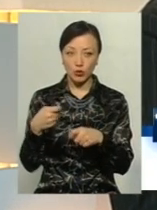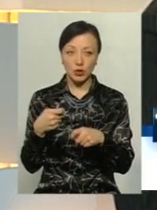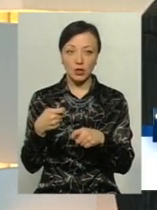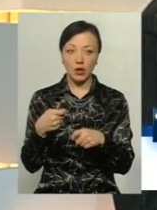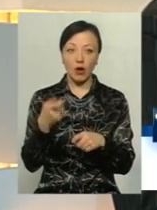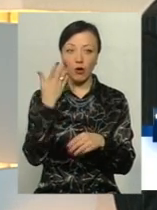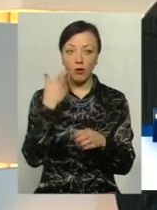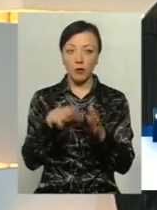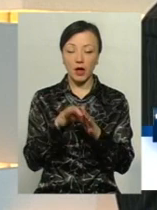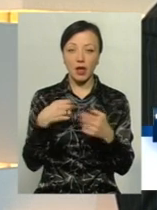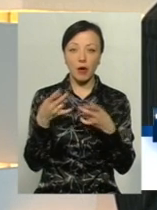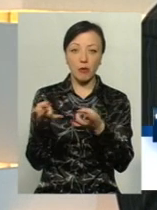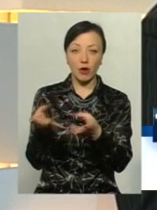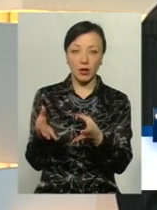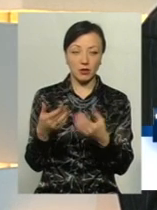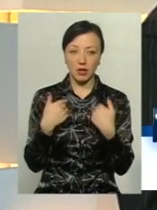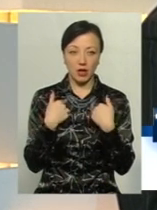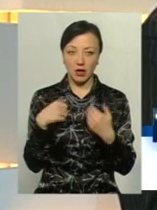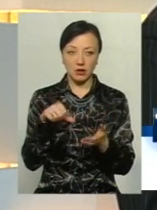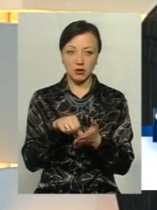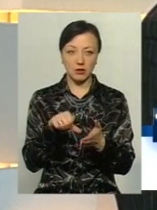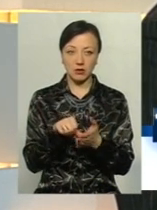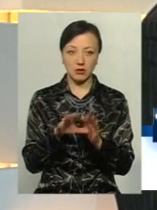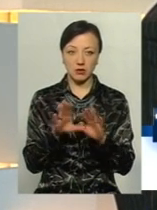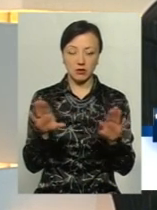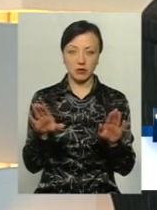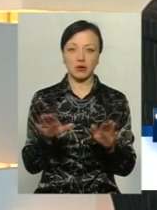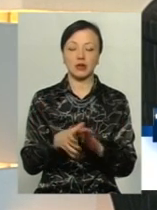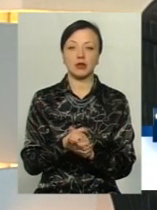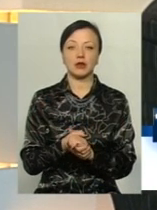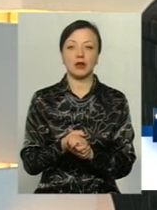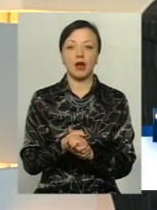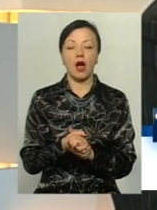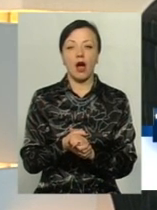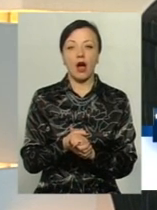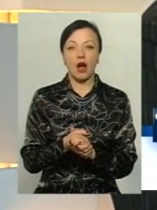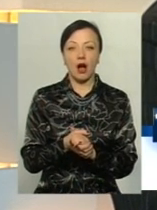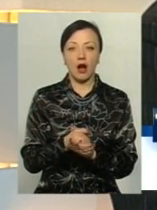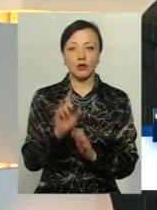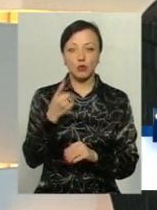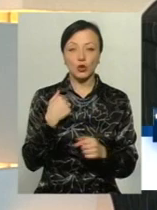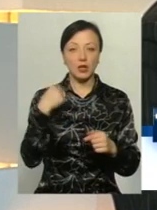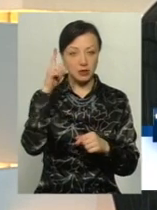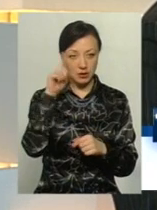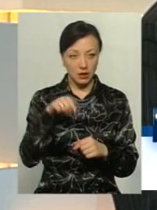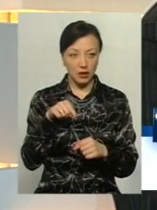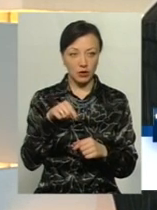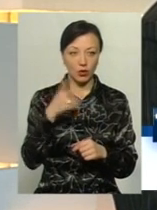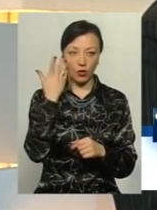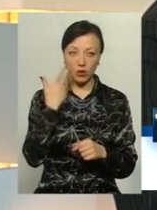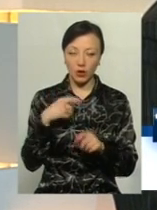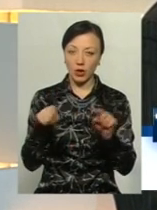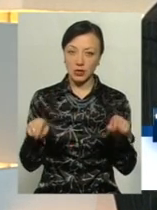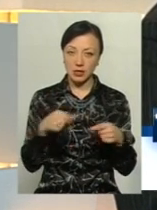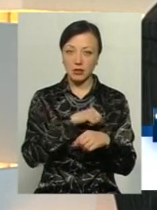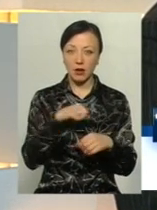я покинув це. Я не приймав участь в голосуванні. Тому що, я знаю, що ми, коли самі організуємо це,